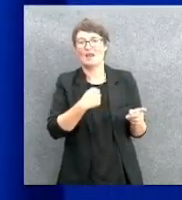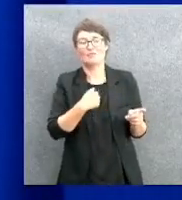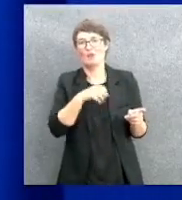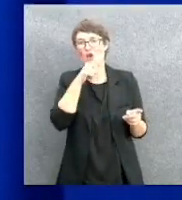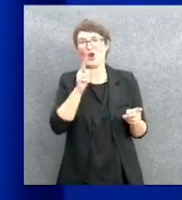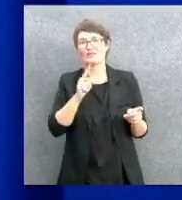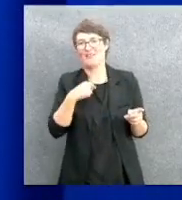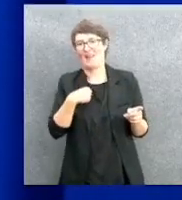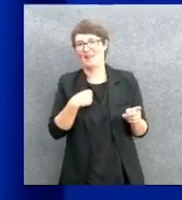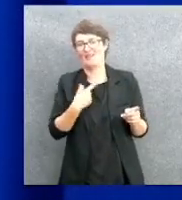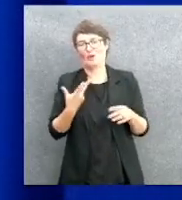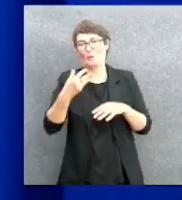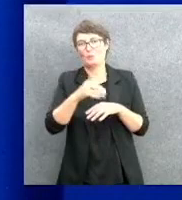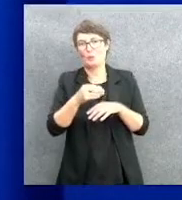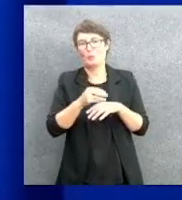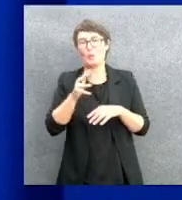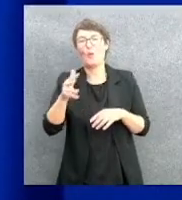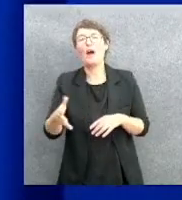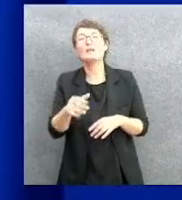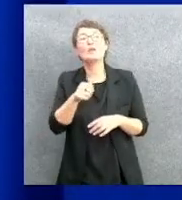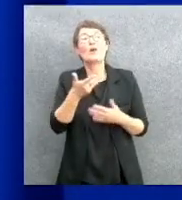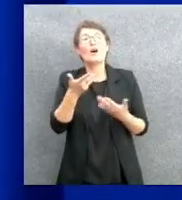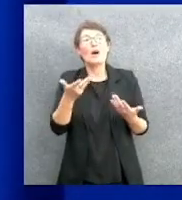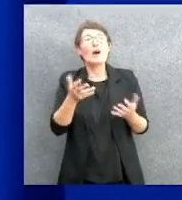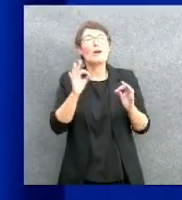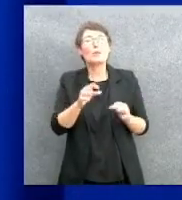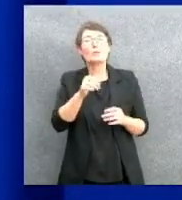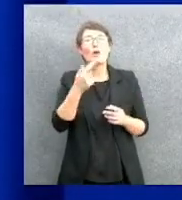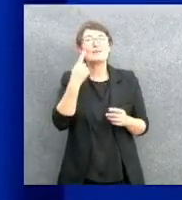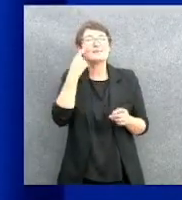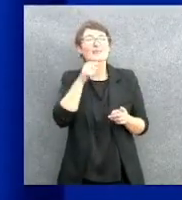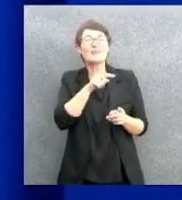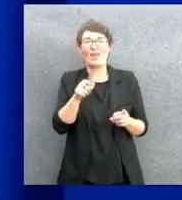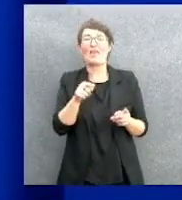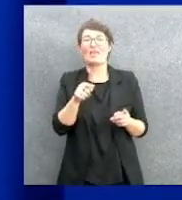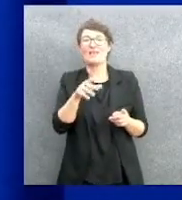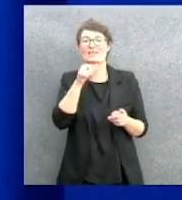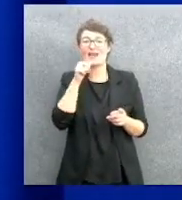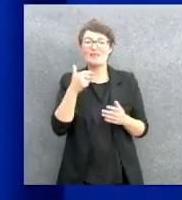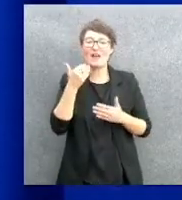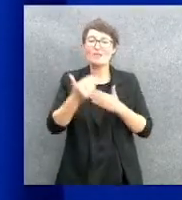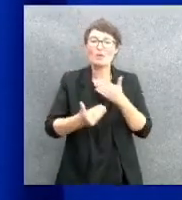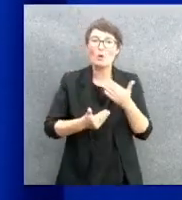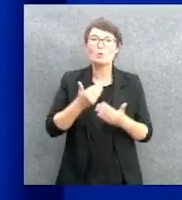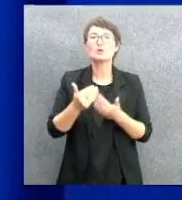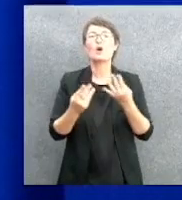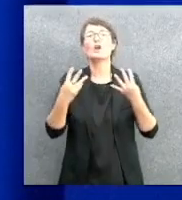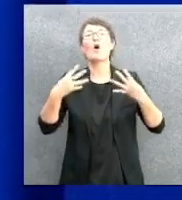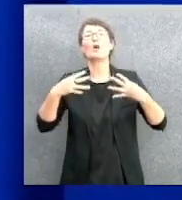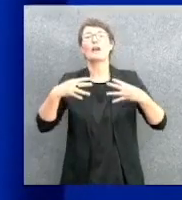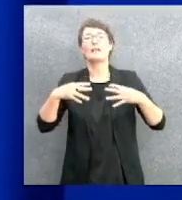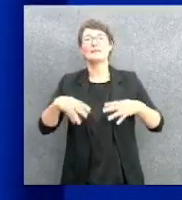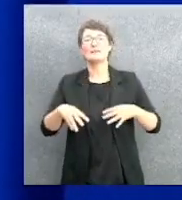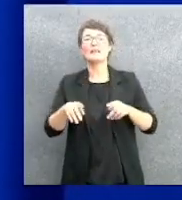specificarla, evidente che anche un'evoluzione organizzativa probabilmente serve verso un modello di